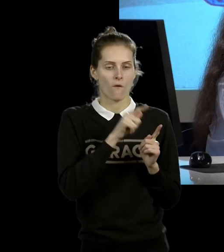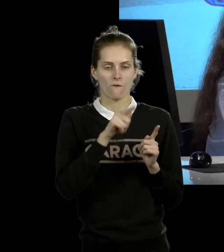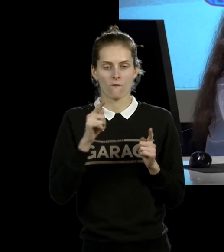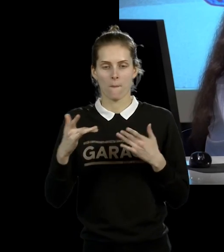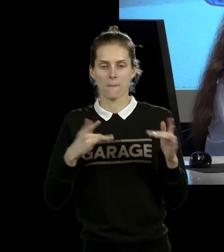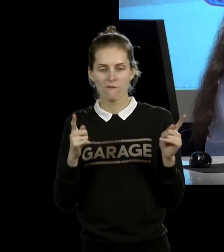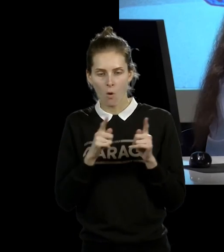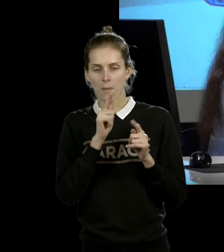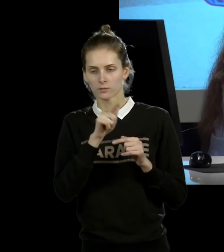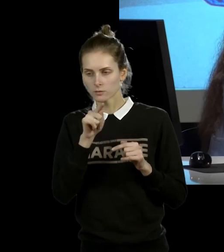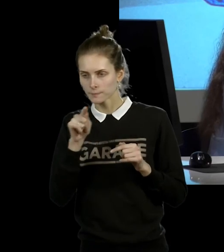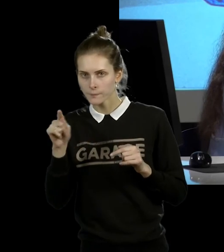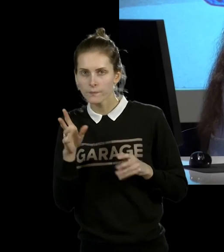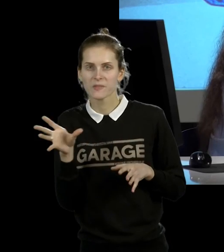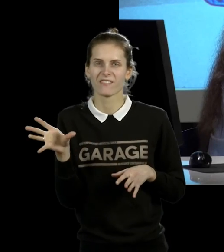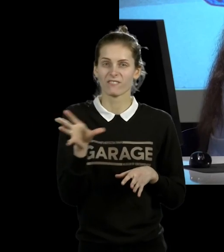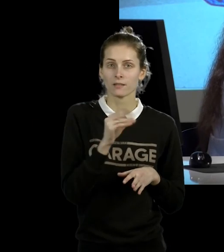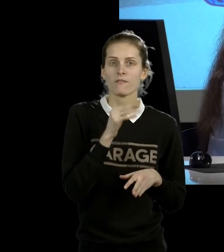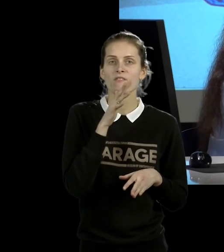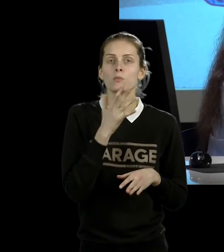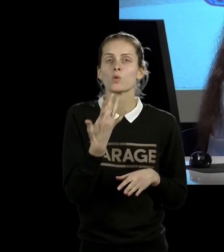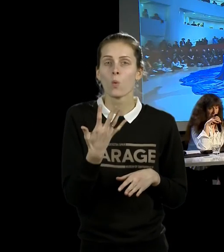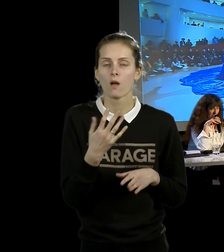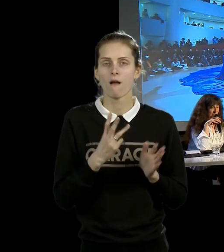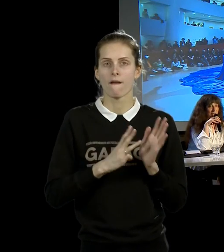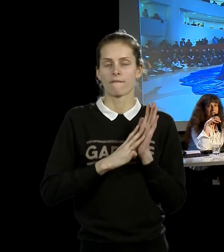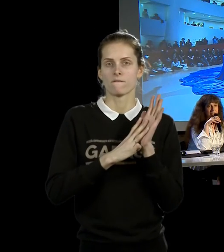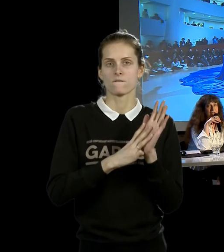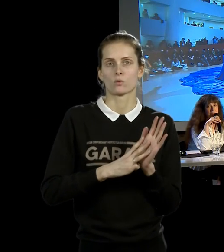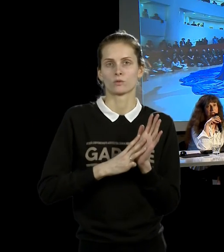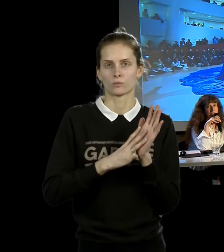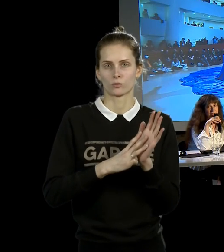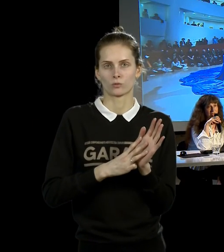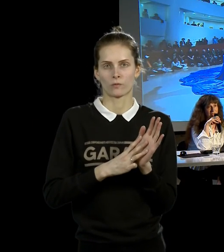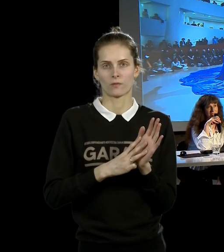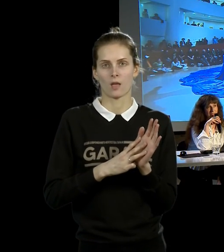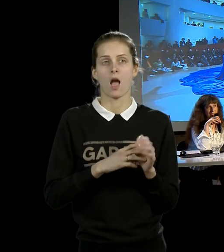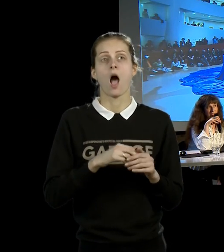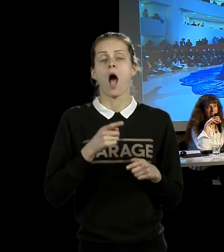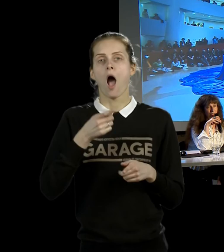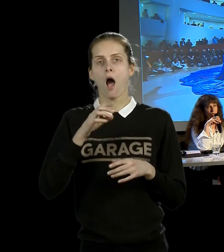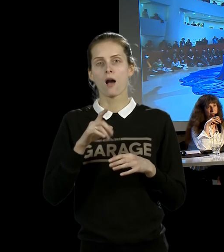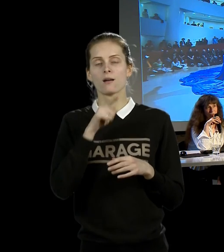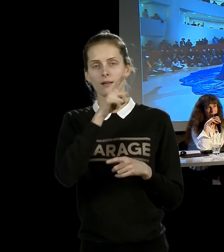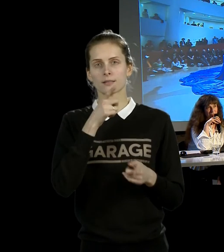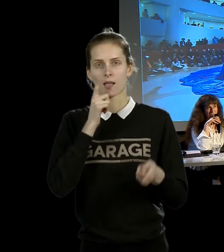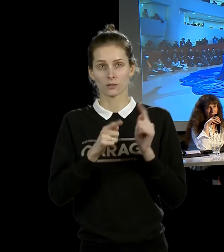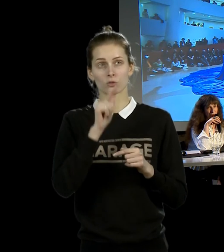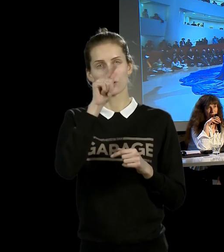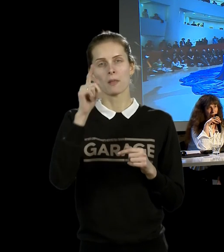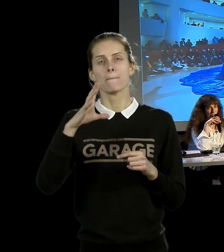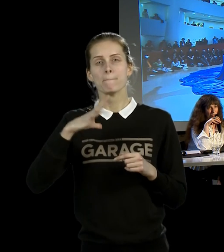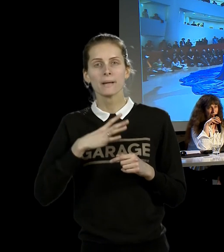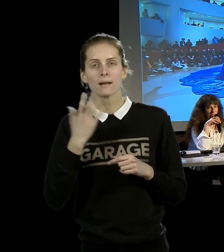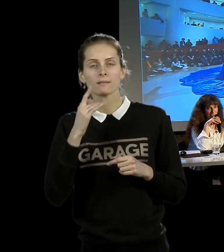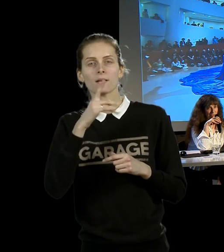Все перформансы, которые были до этого, оригинальные, делились и меньше, естественно, кроме перформанса Вито